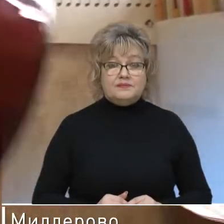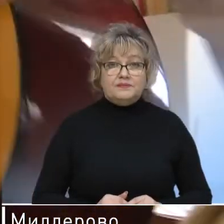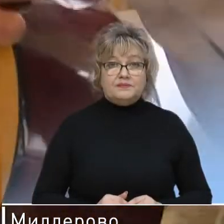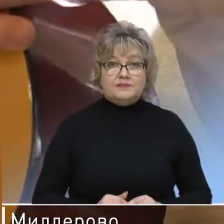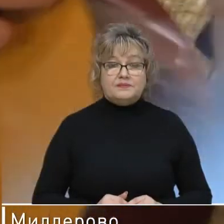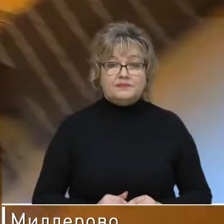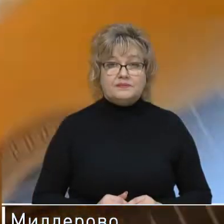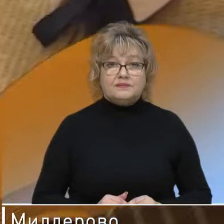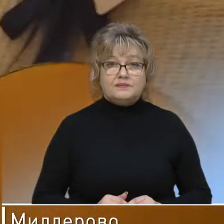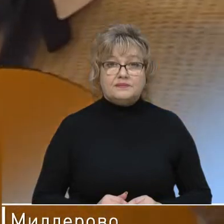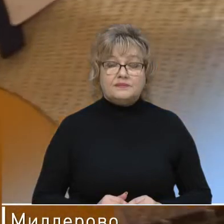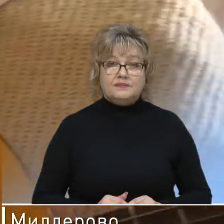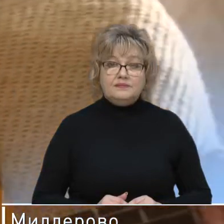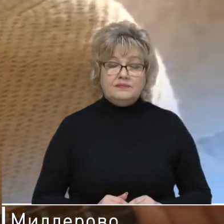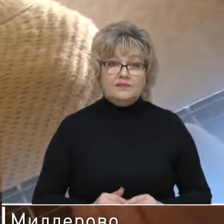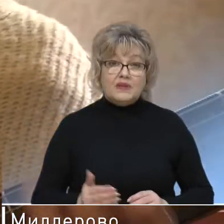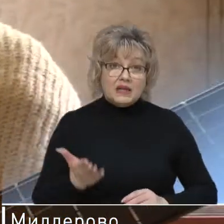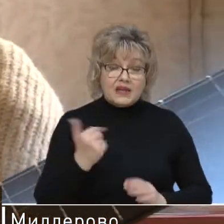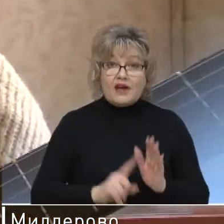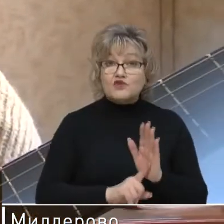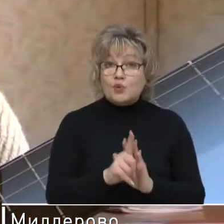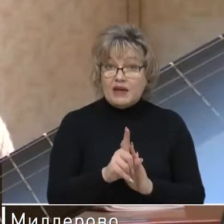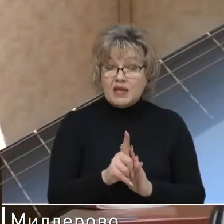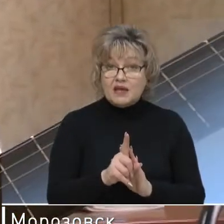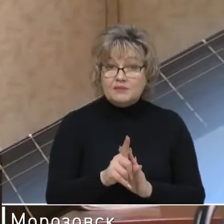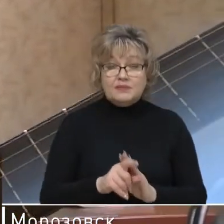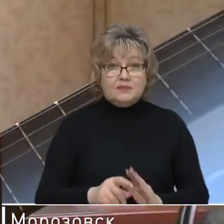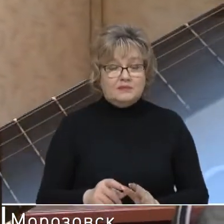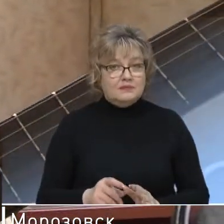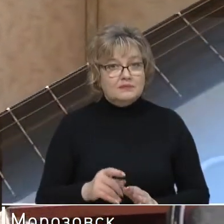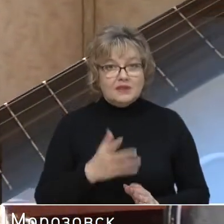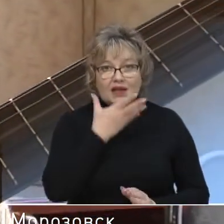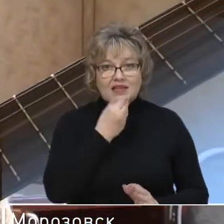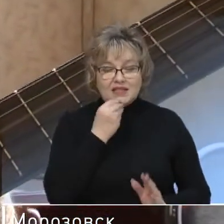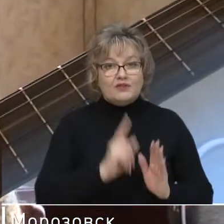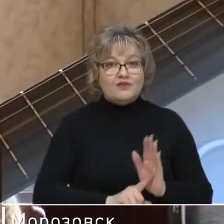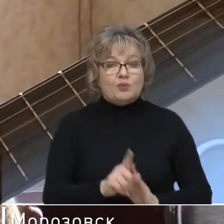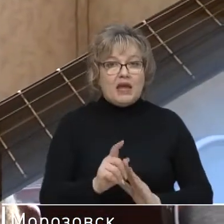Берем. Давай, вступление. Яркое вступление, да?